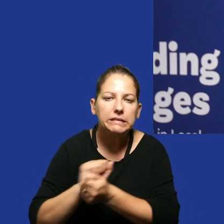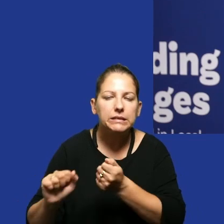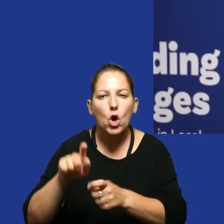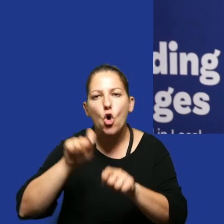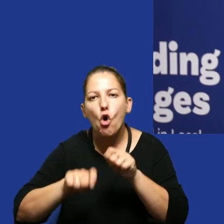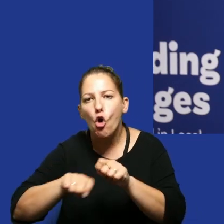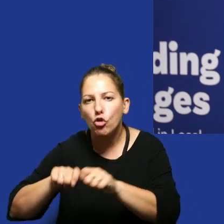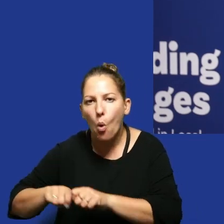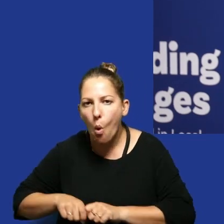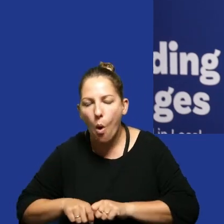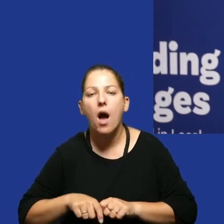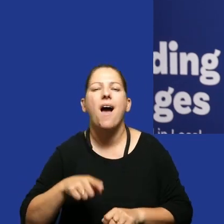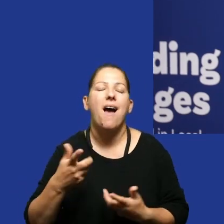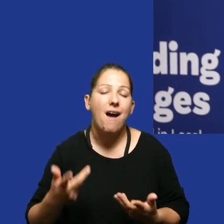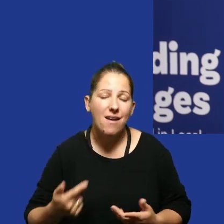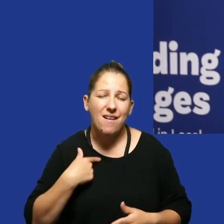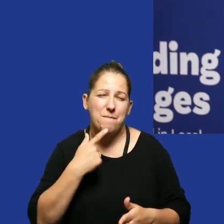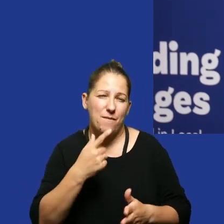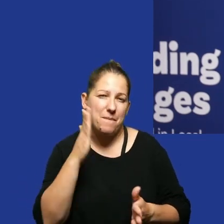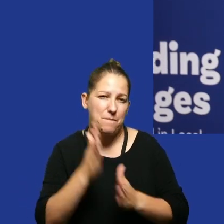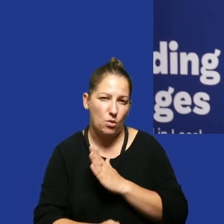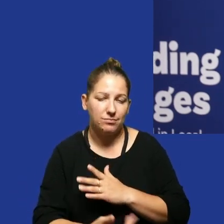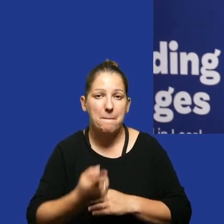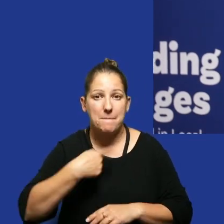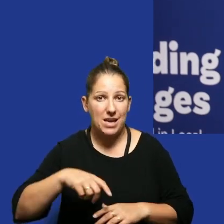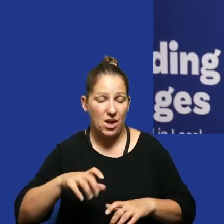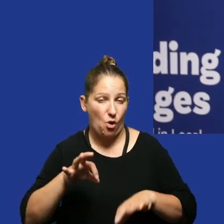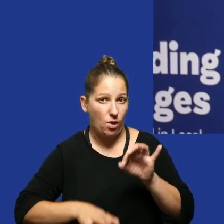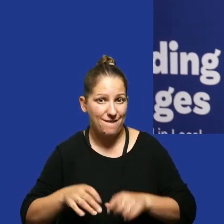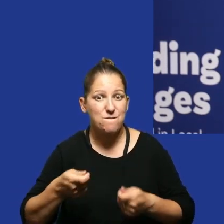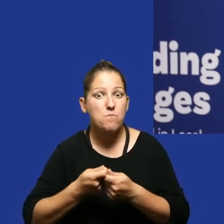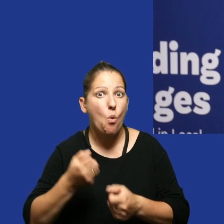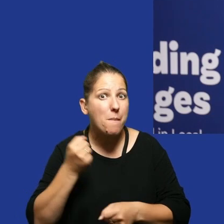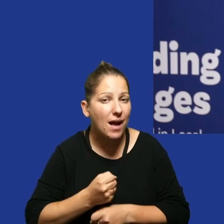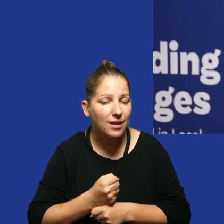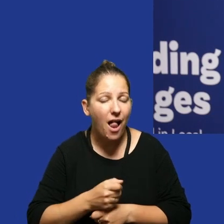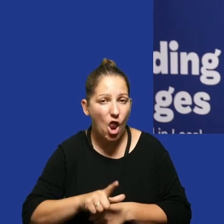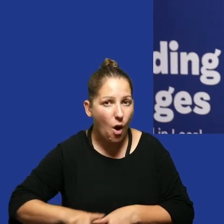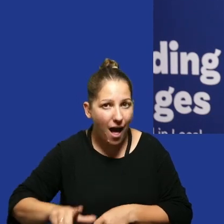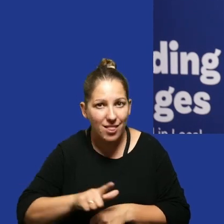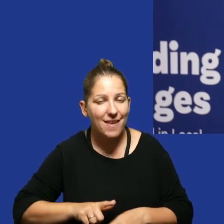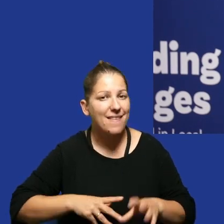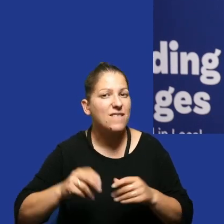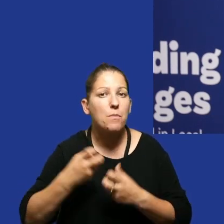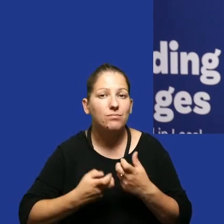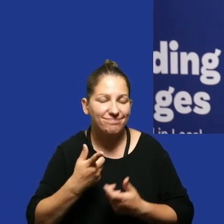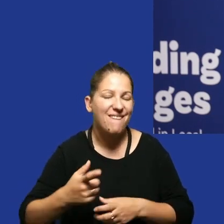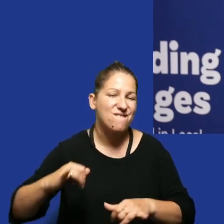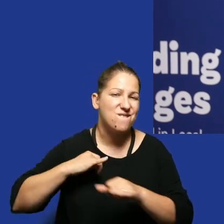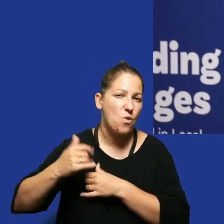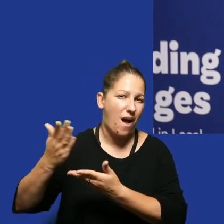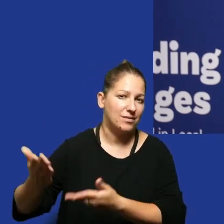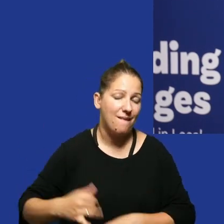kontrolnej. Ja powiem to wprost. Choć jesteśmy na kongresie współpracy, lokalnej, największy problem to jest władza.